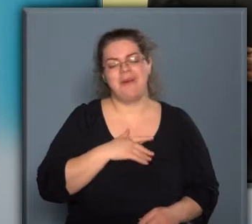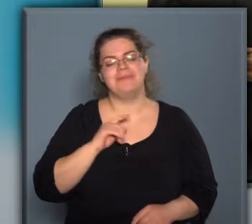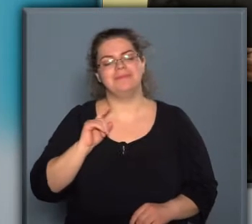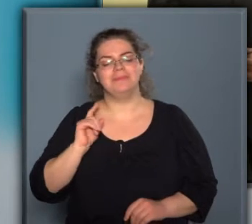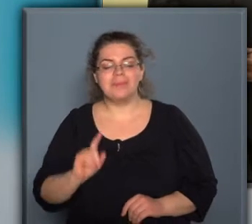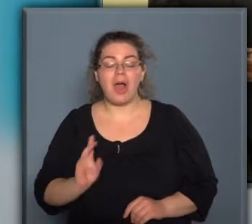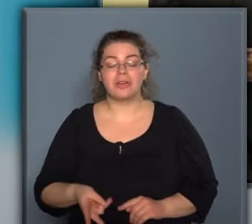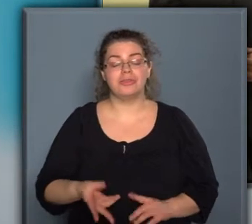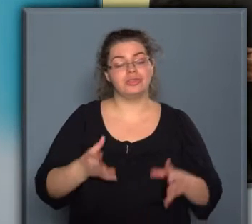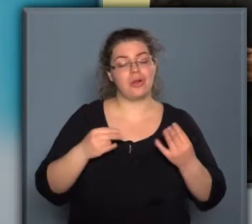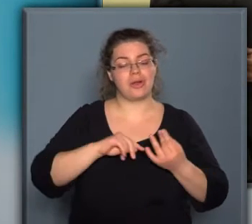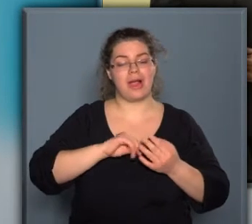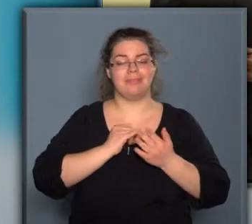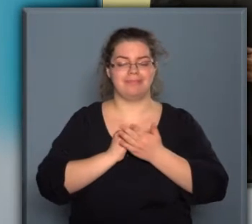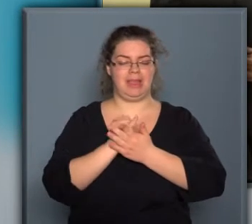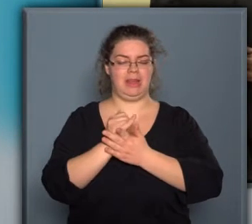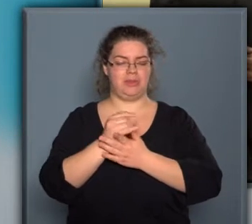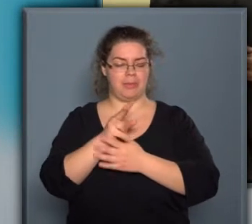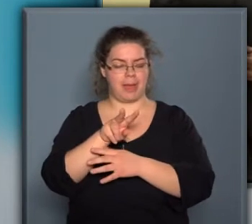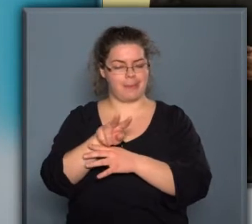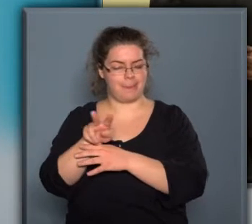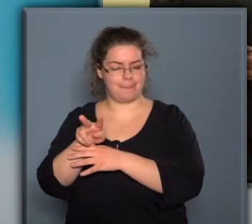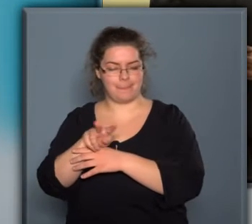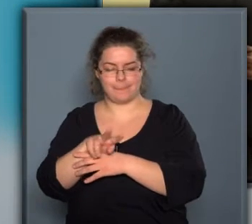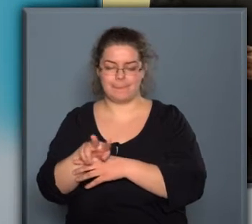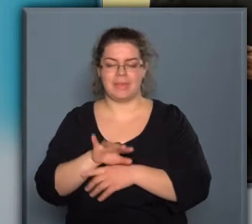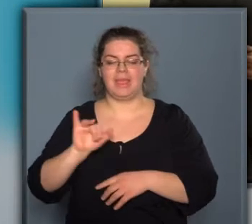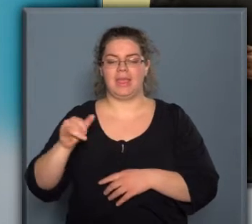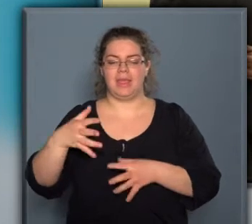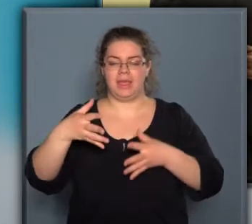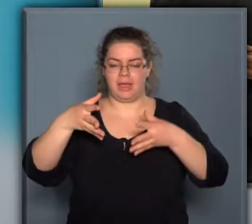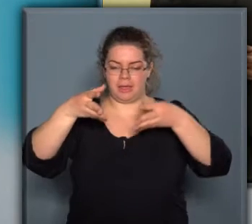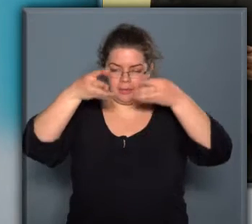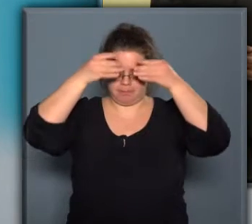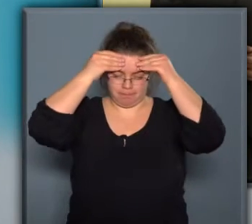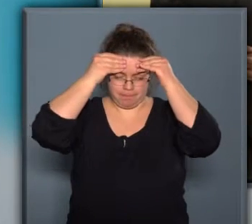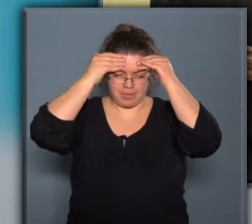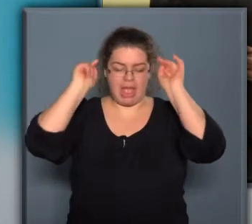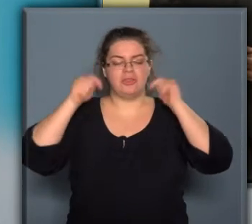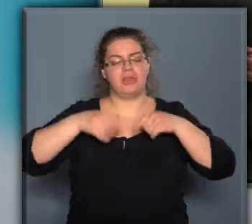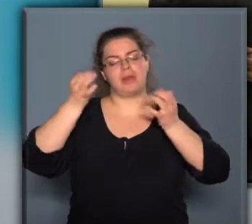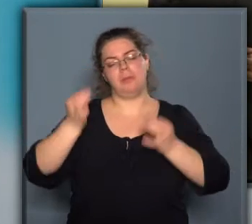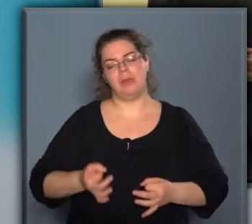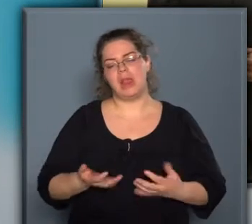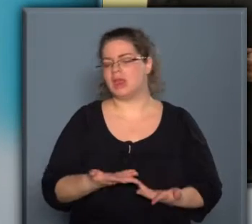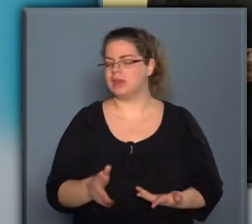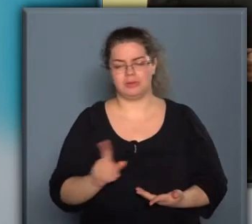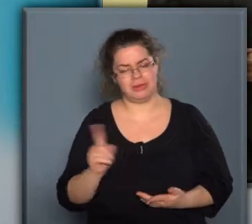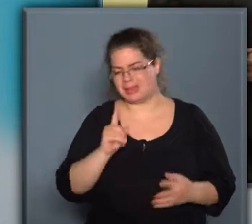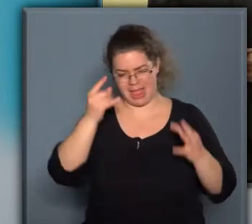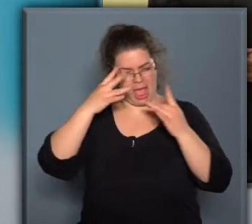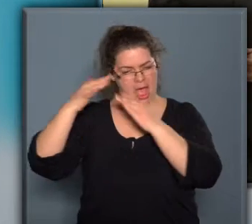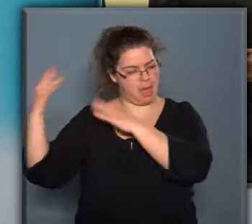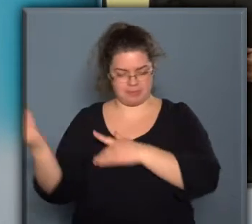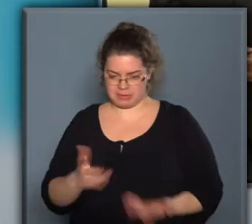akkor sokkal élesebben megfigyelem, és elraktározom, és ezek a pillanatok, ezek nem